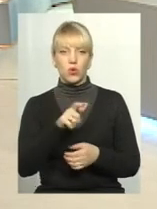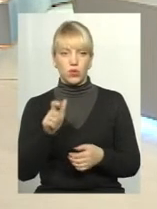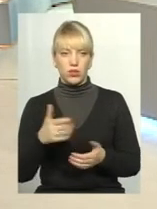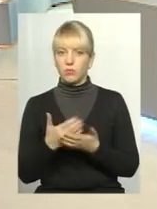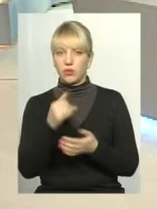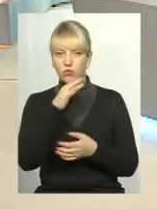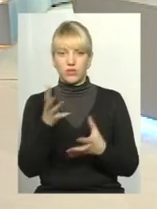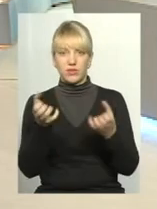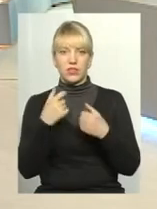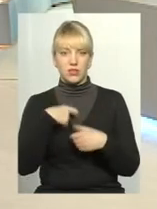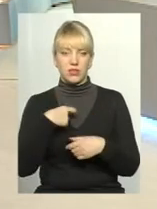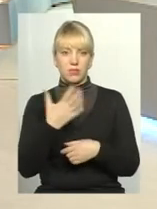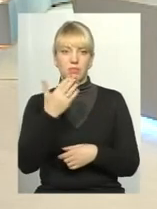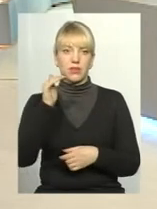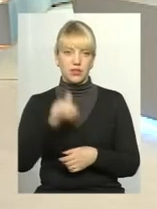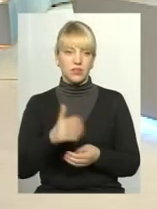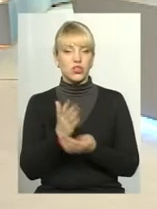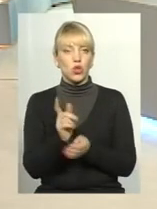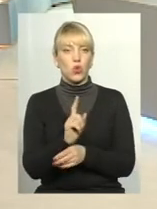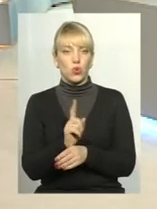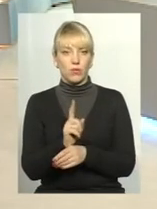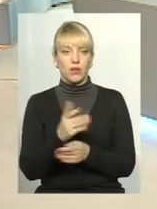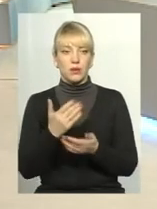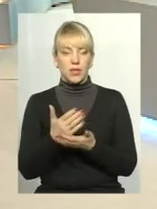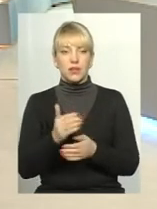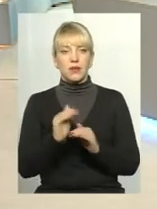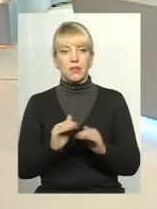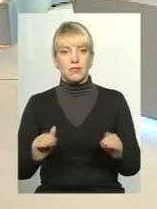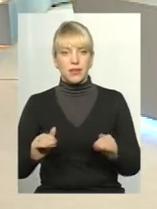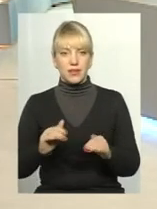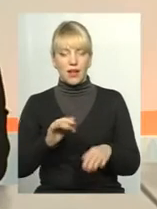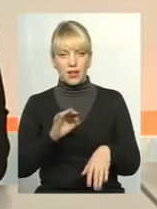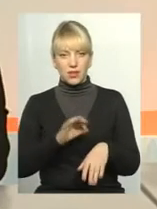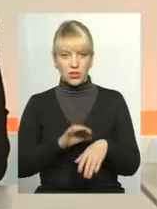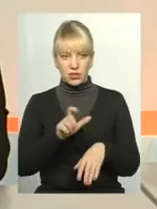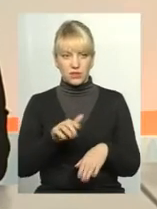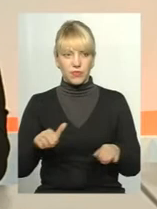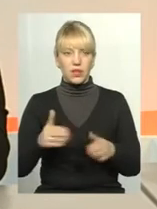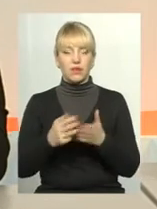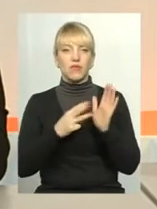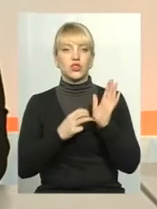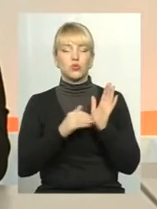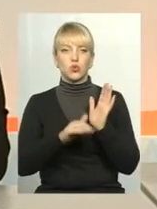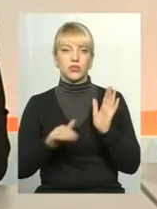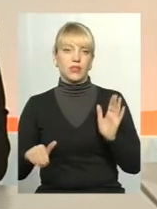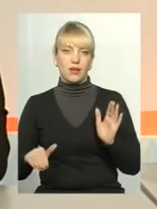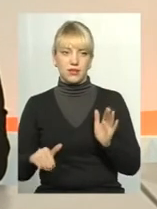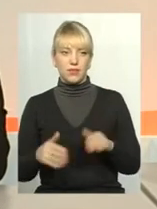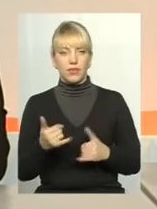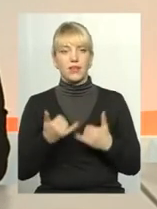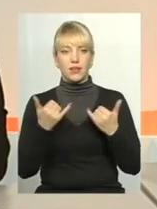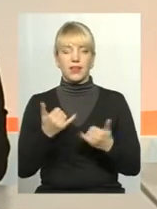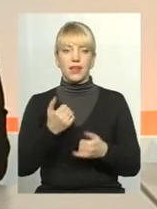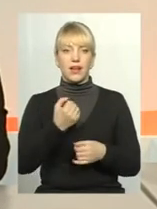собі 5 тисяч пацієнтів. Є також певні нормативи. Для педіатра це коли було 800 дітей. Для